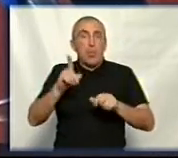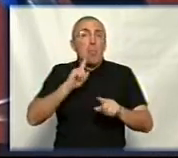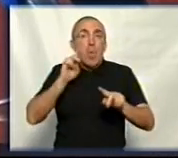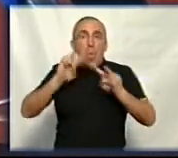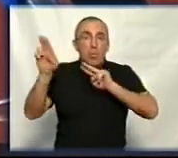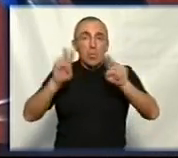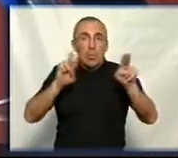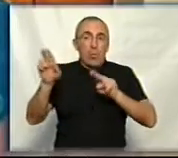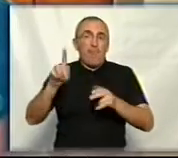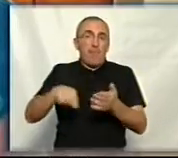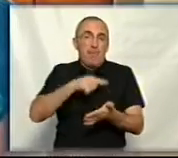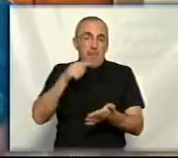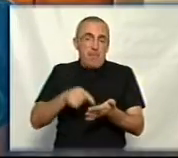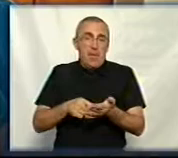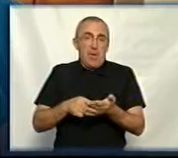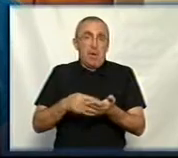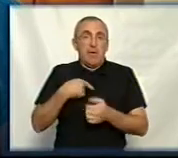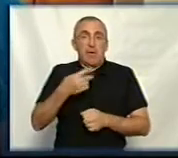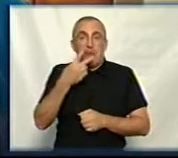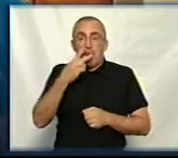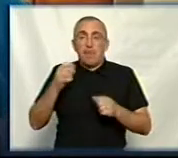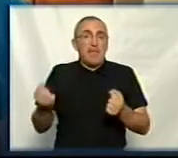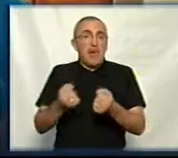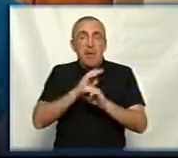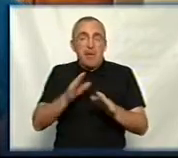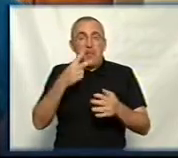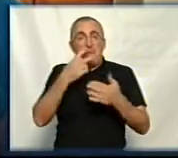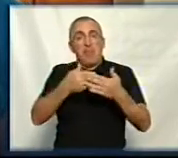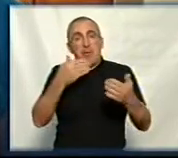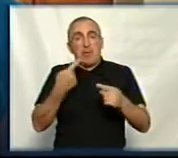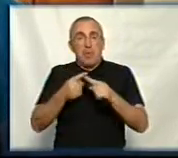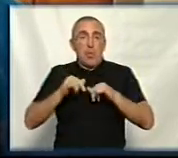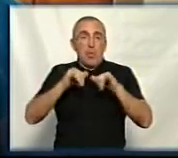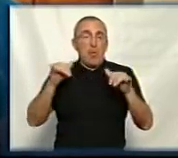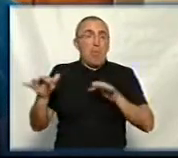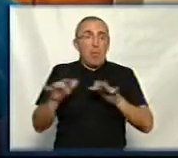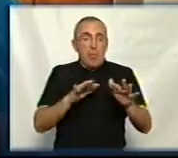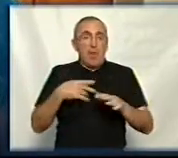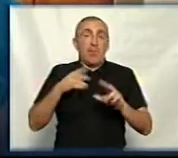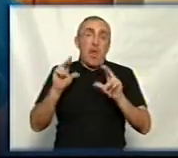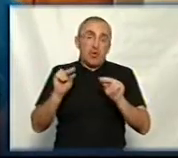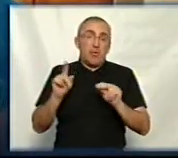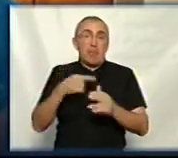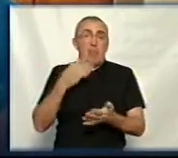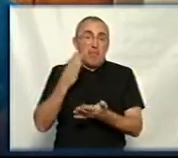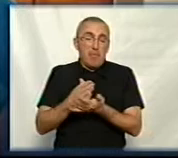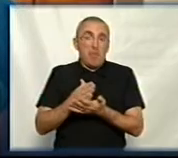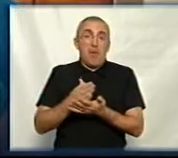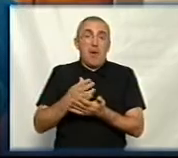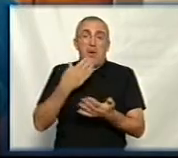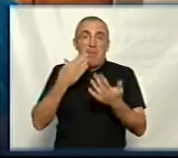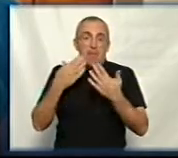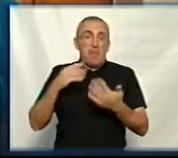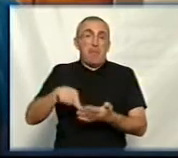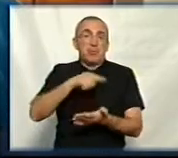обрізку дерев у місті. Тут, бачите, не підтримали, ми, звичайно, передбачали такий розвиток подій, але на щастя, ми маємо позицію міського голови